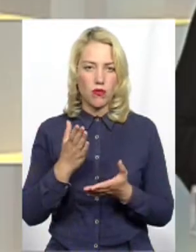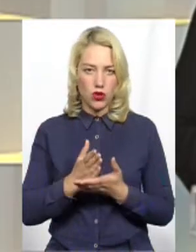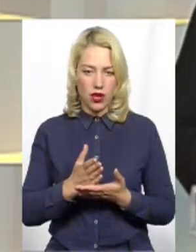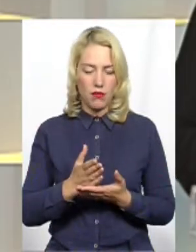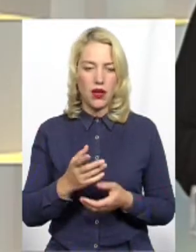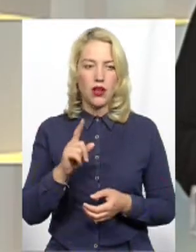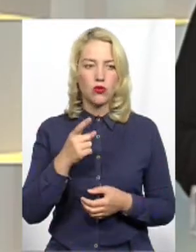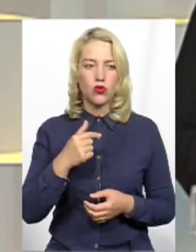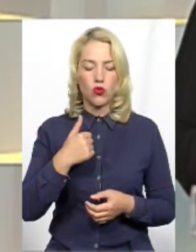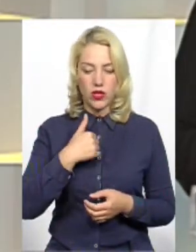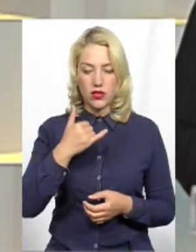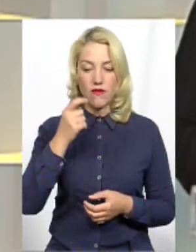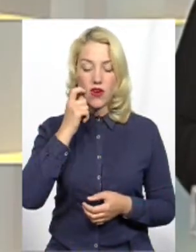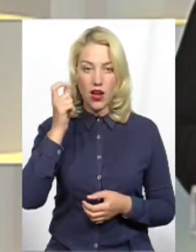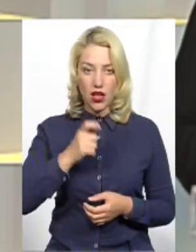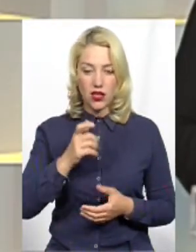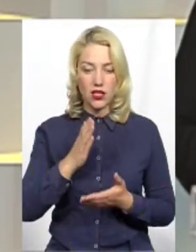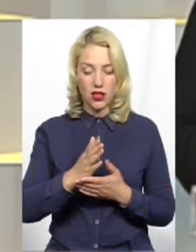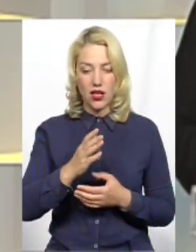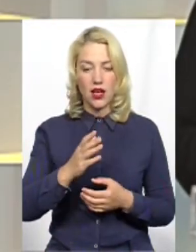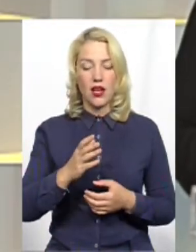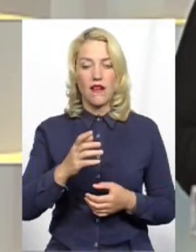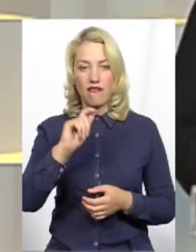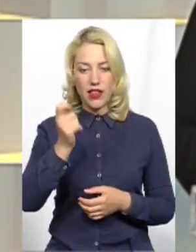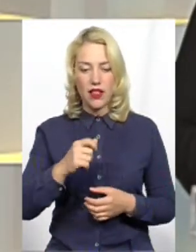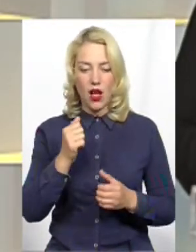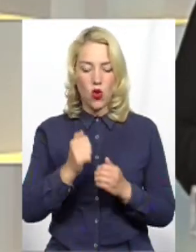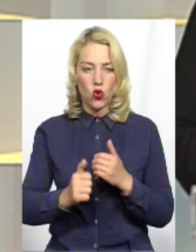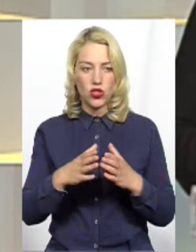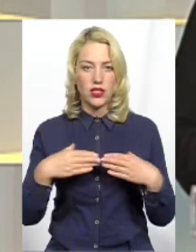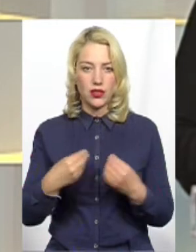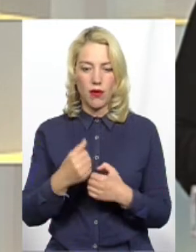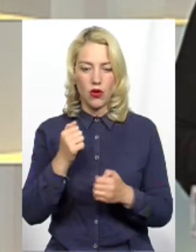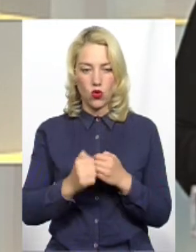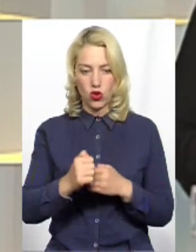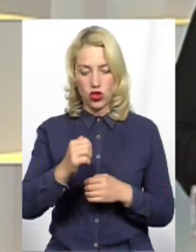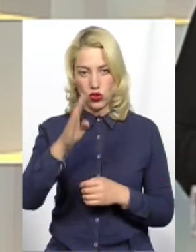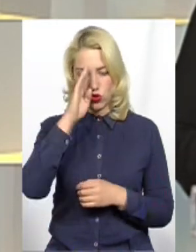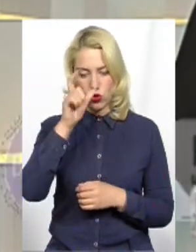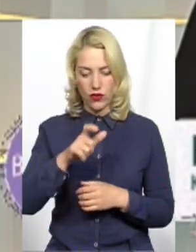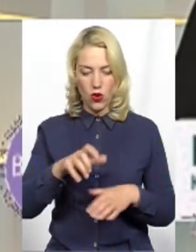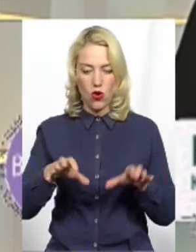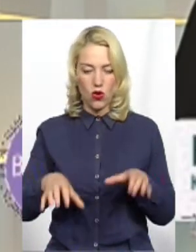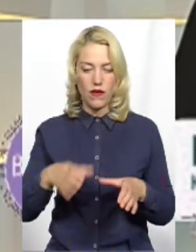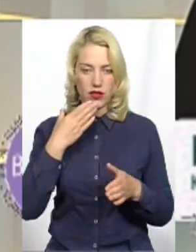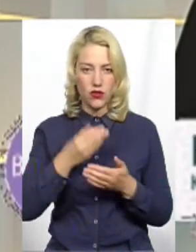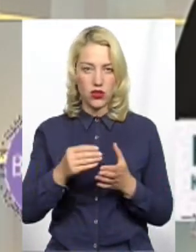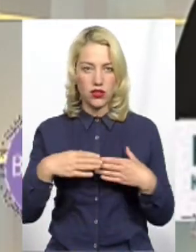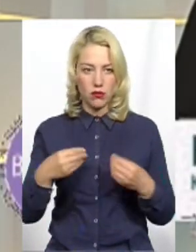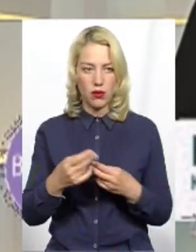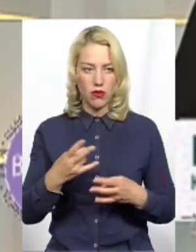тому, що в нас в країні йде війна, кожна сім'я і кожний чоловік, голова своєї сім'ї повинен мати